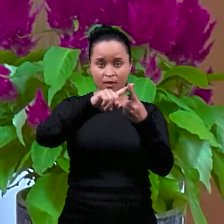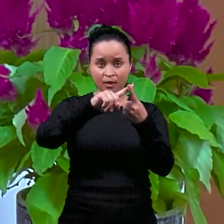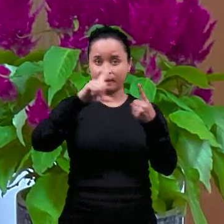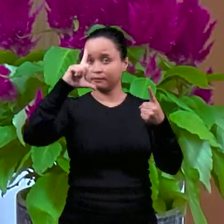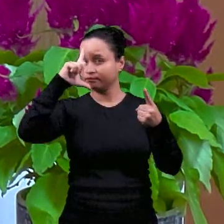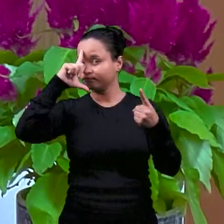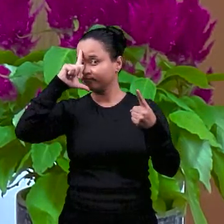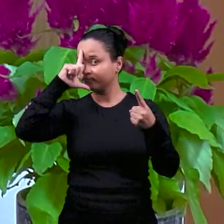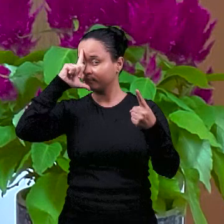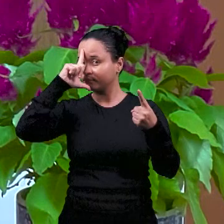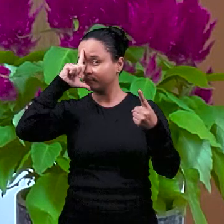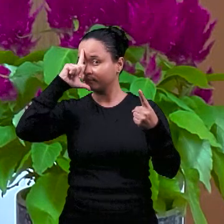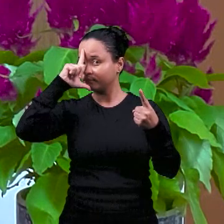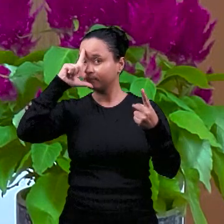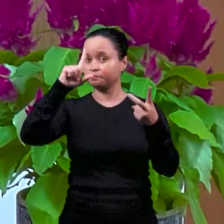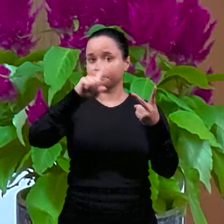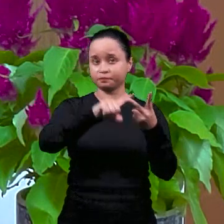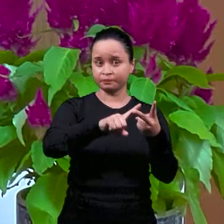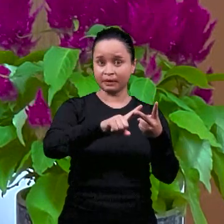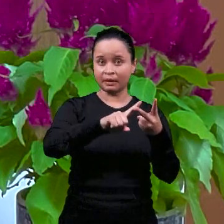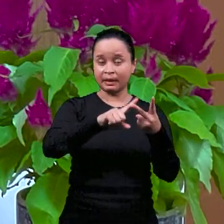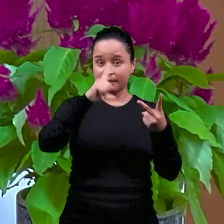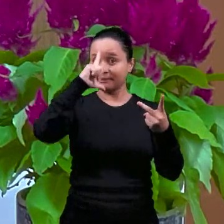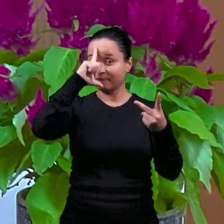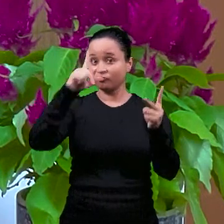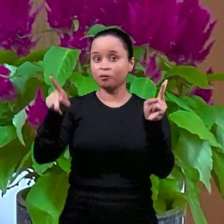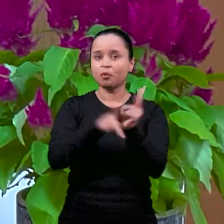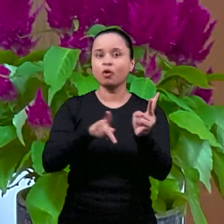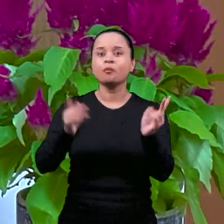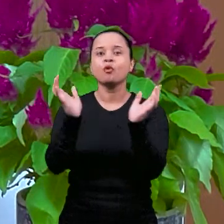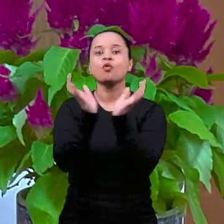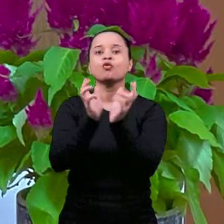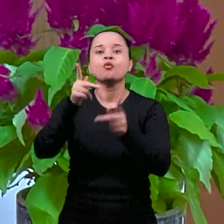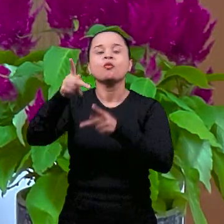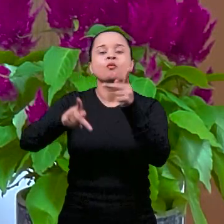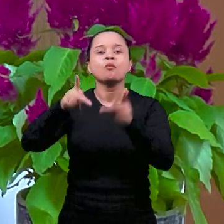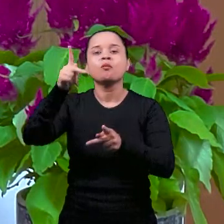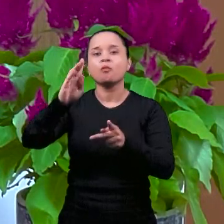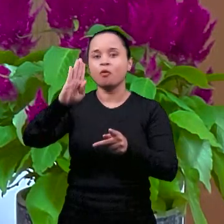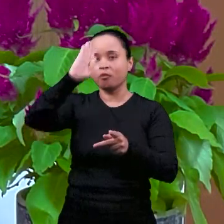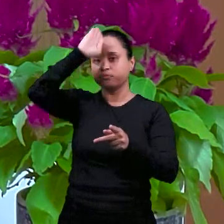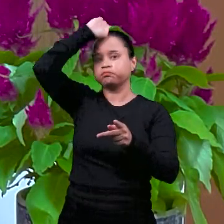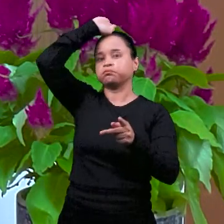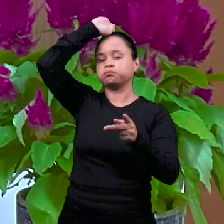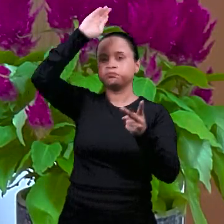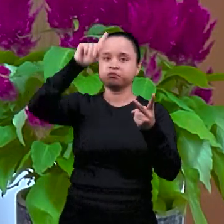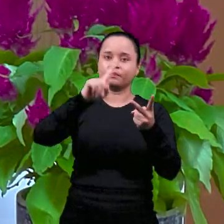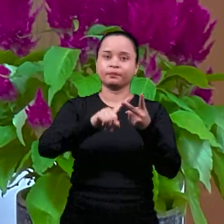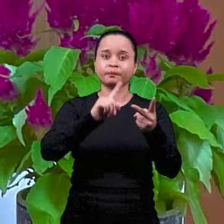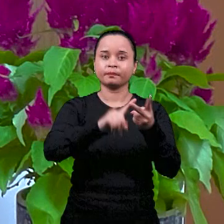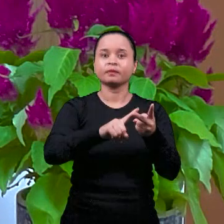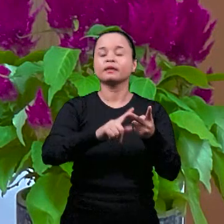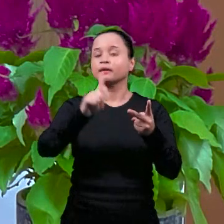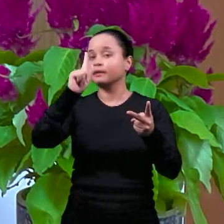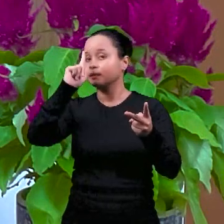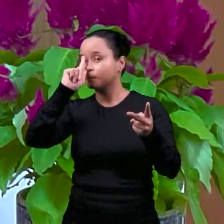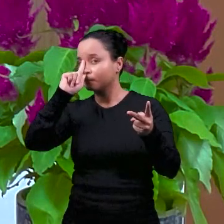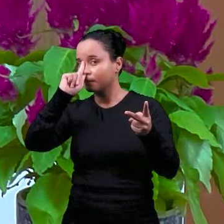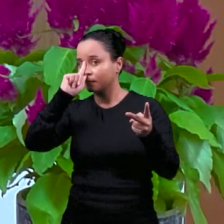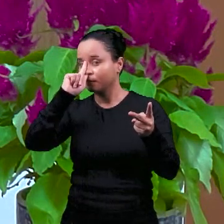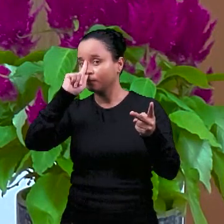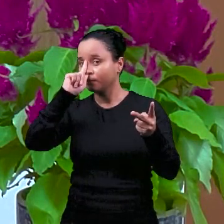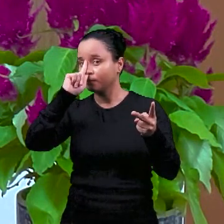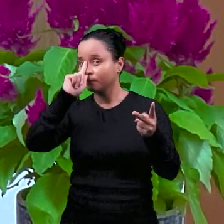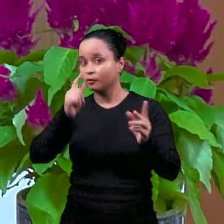латинский, римлян, греческий, потому что греческий уже тоже